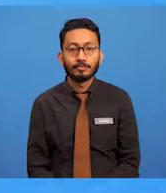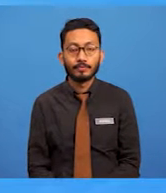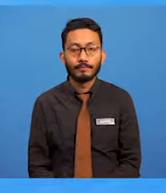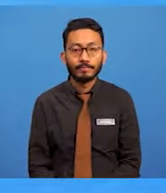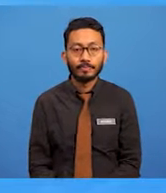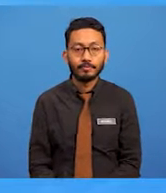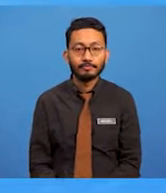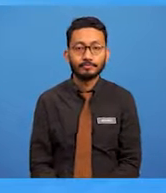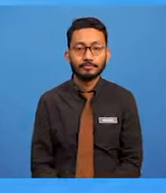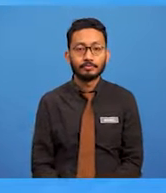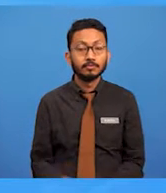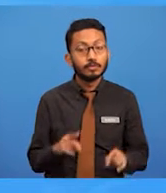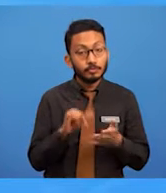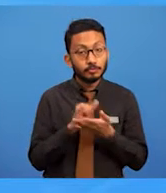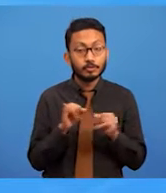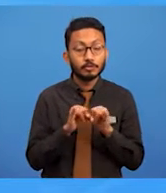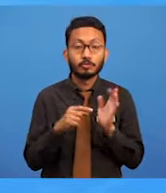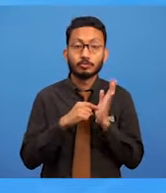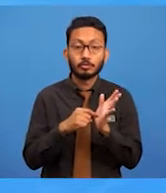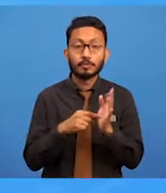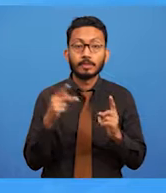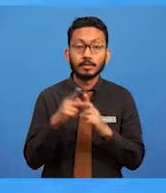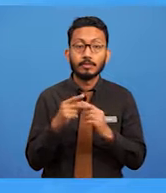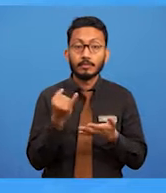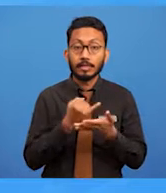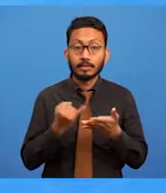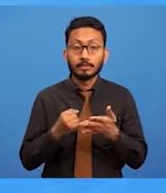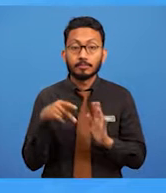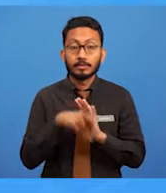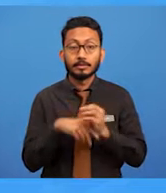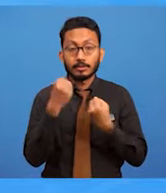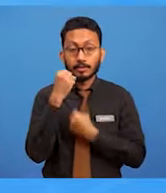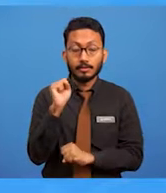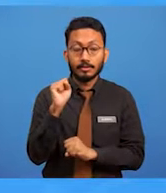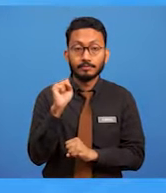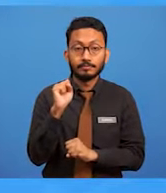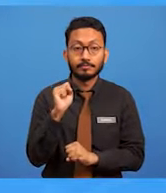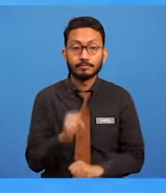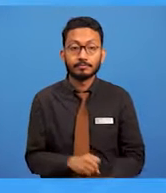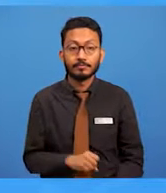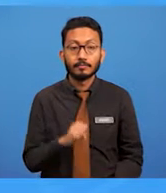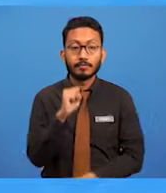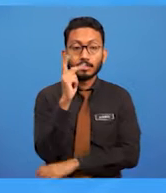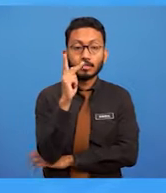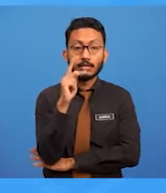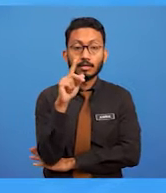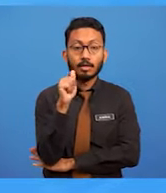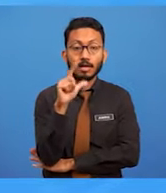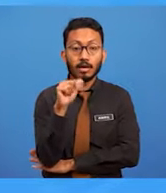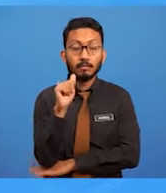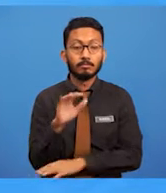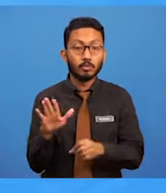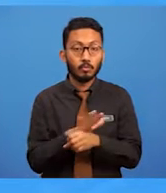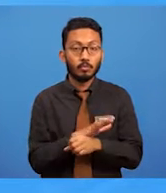ia juga boleh merujuk kepada lukisan persediaan berskala penuh untuk